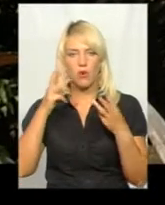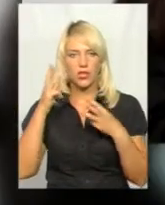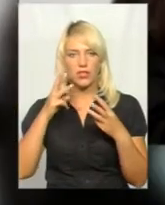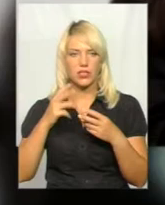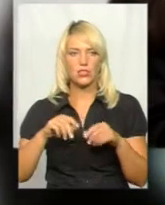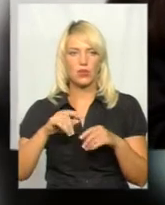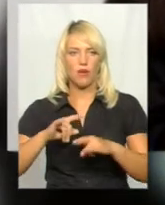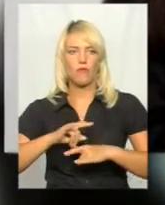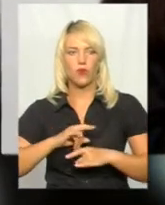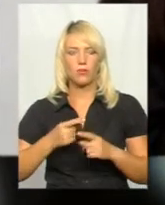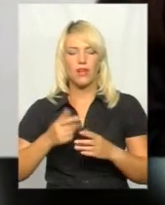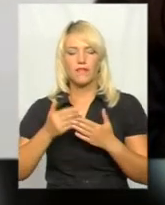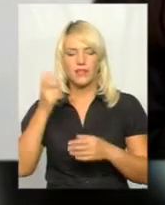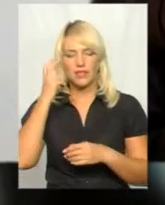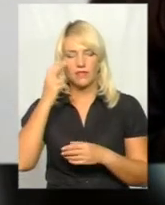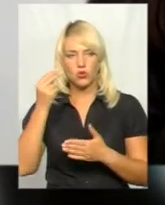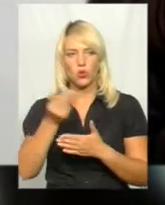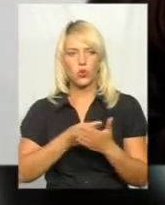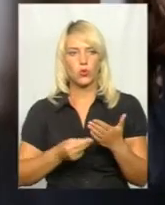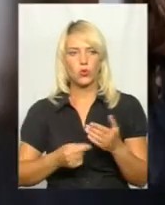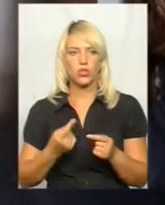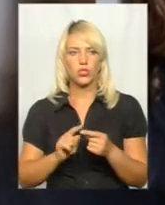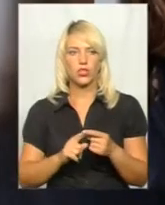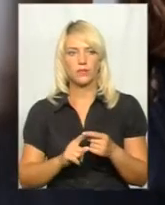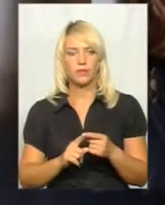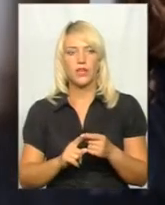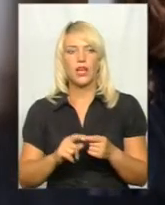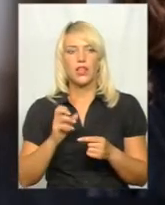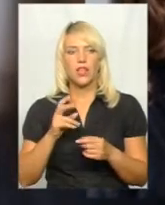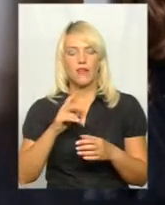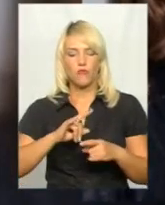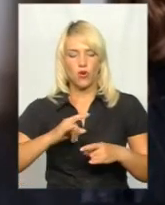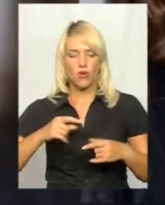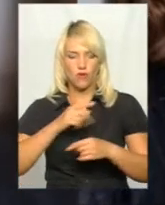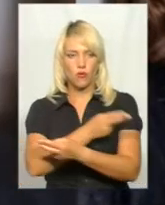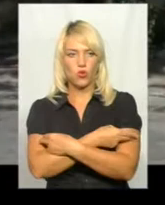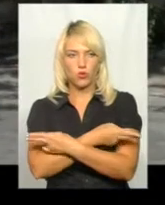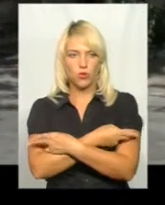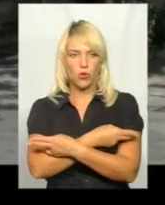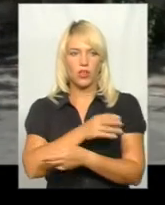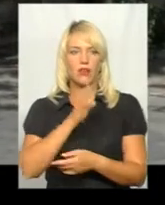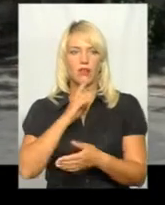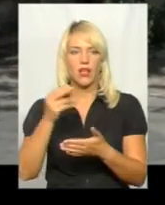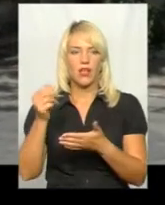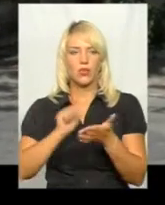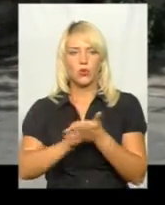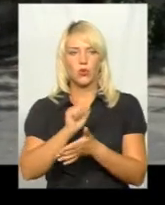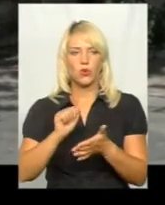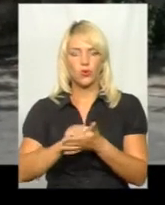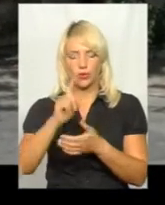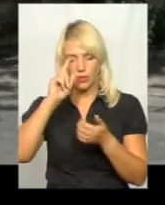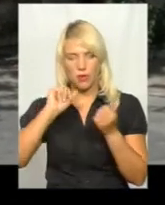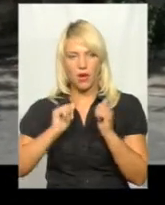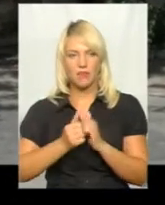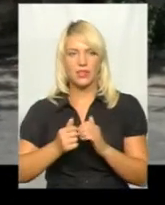київської художниці Дани Косміної та культурологині Гани Циби. На футболках і світшотах мисткині друкують пам'ятки архітектури, які